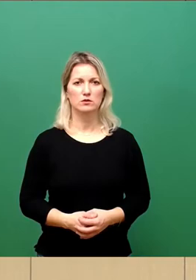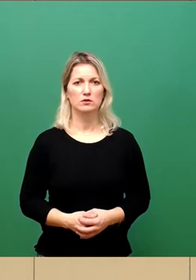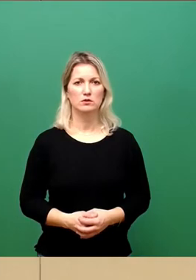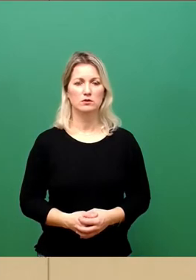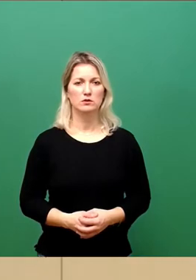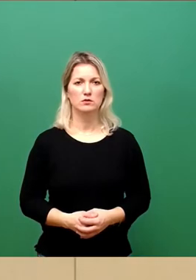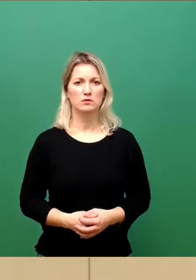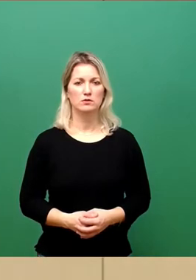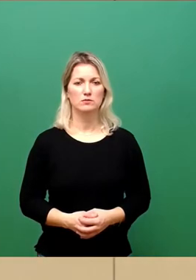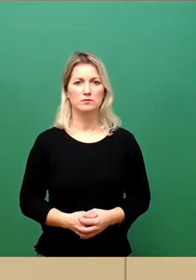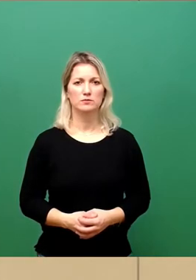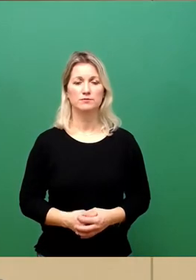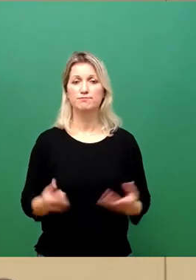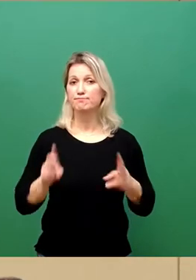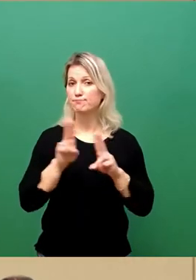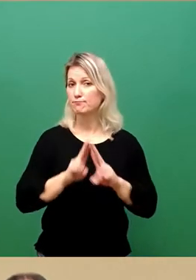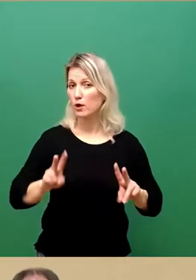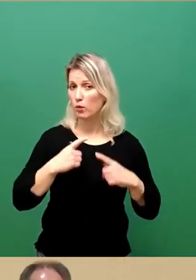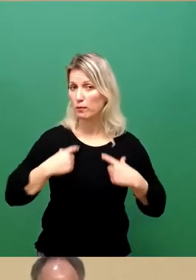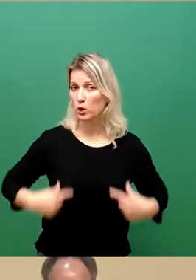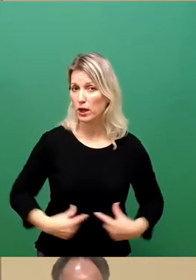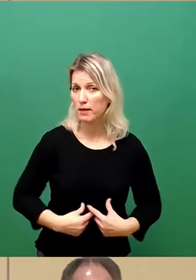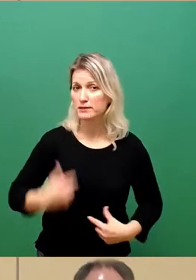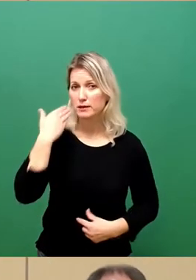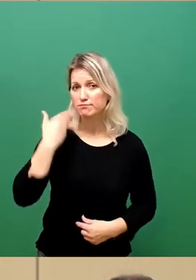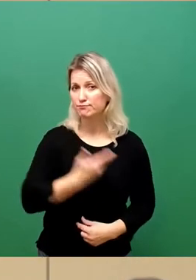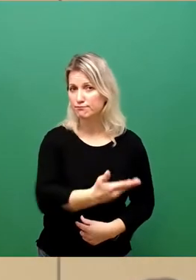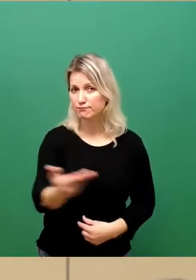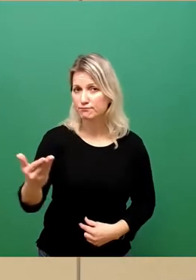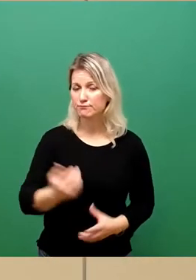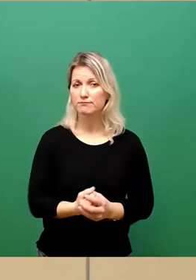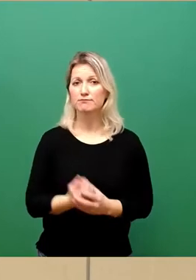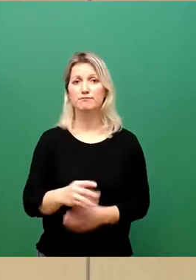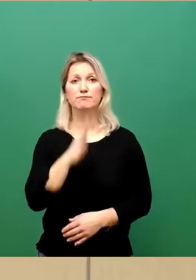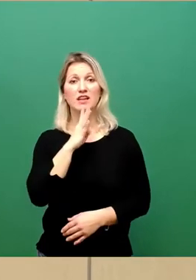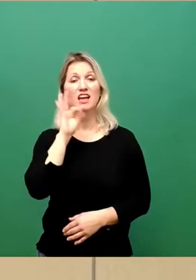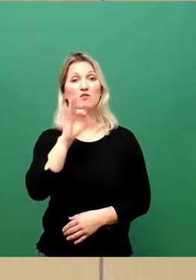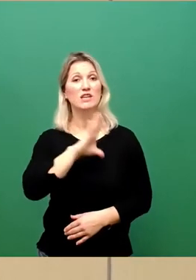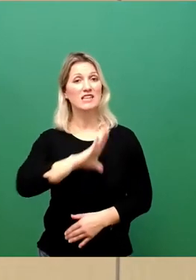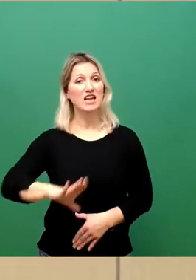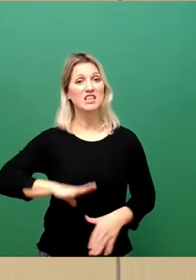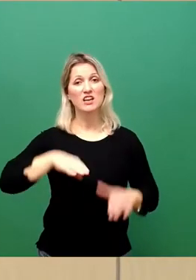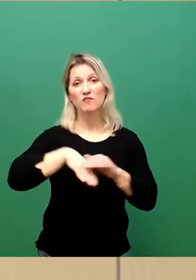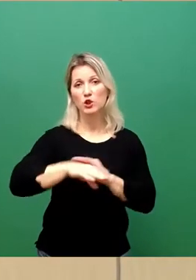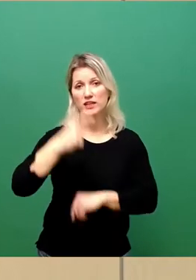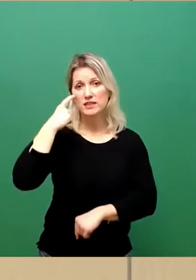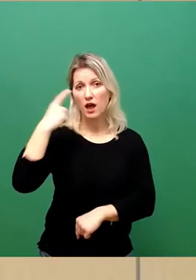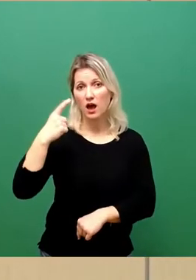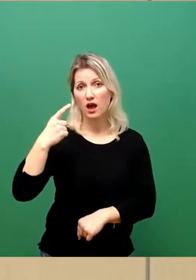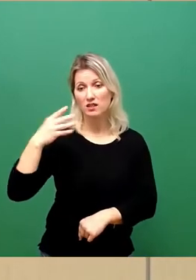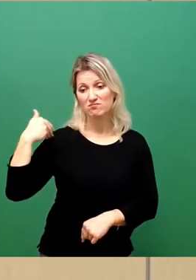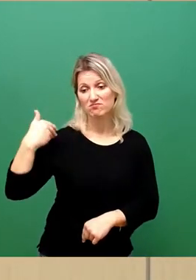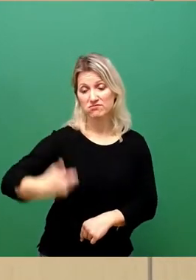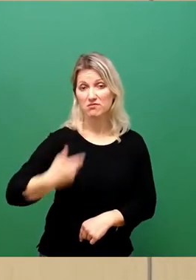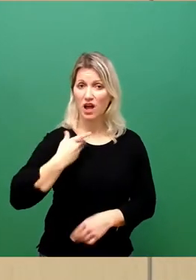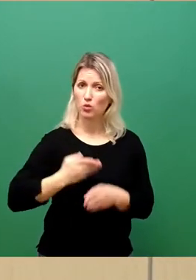Sehr geehrter Herr Oberbürgermeister, sehr geehrte Damen und Herren, ich spreche heute hier für den Sächsischen Flüchtlingsrat. Auch wir sind in diesen Tagen rund um die Uhr im Einsatz